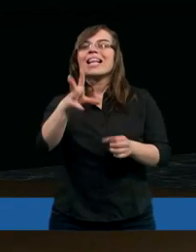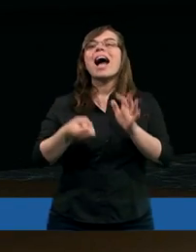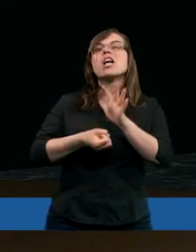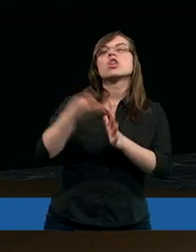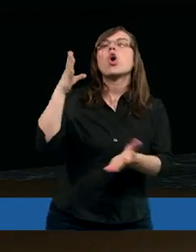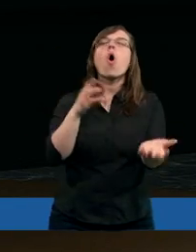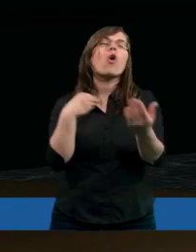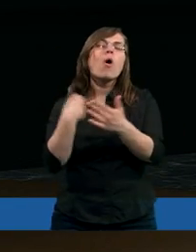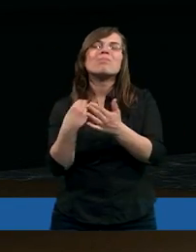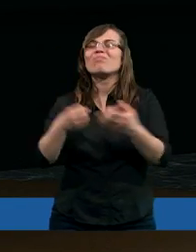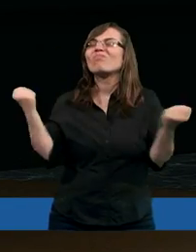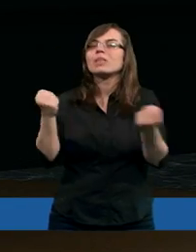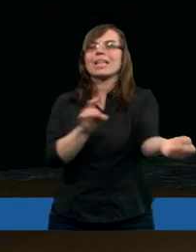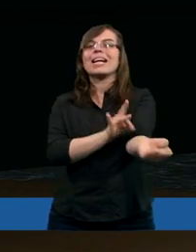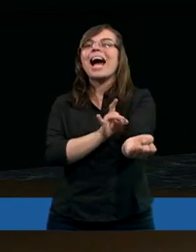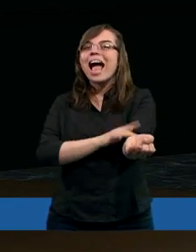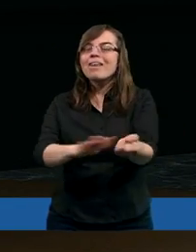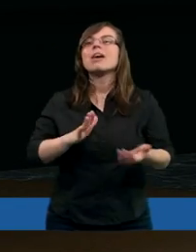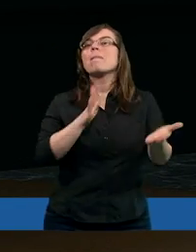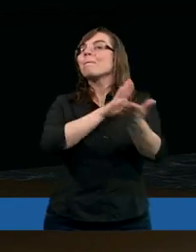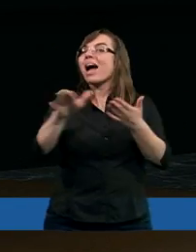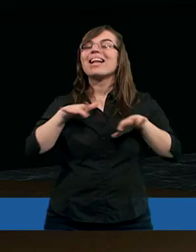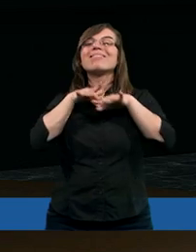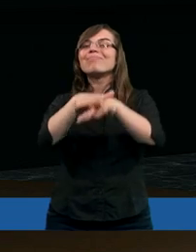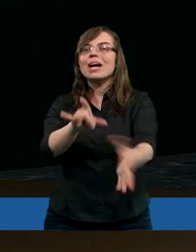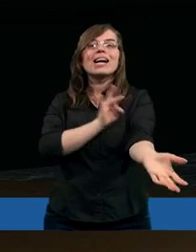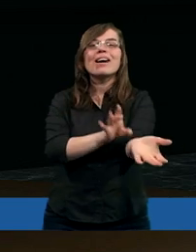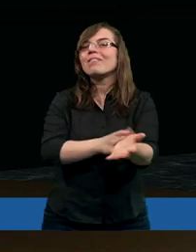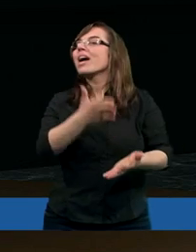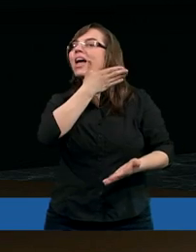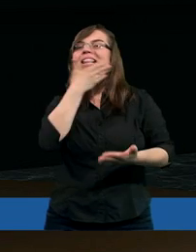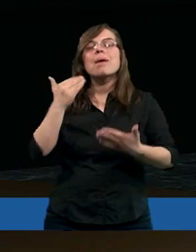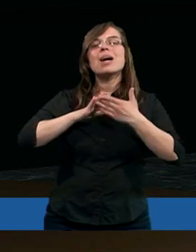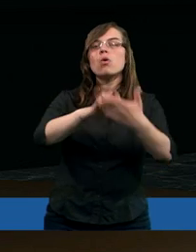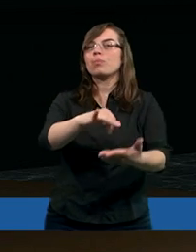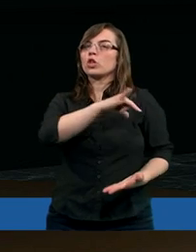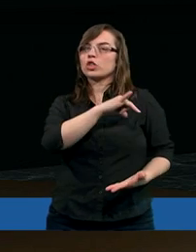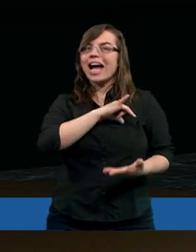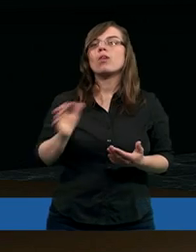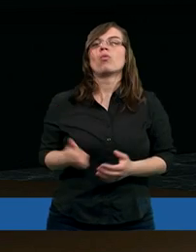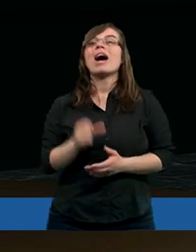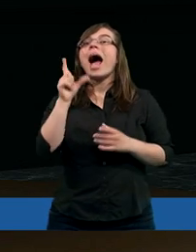ta drogocenna krew, bo bez rozlania krwi nie ma odpuszczenia grzechu też, prawda?